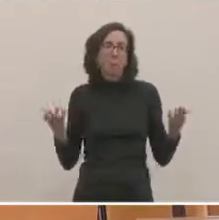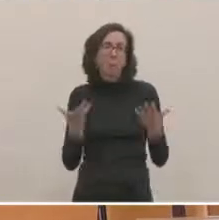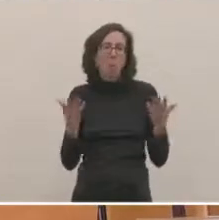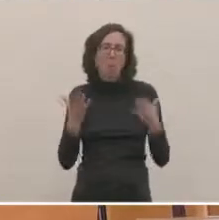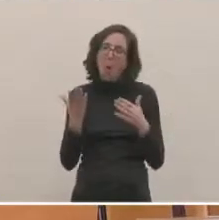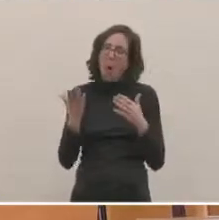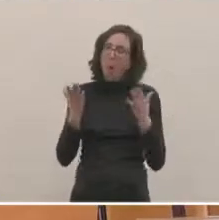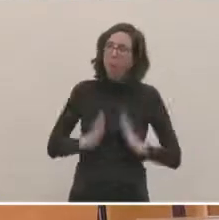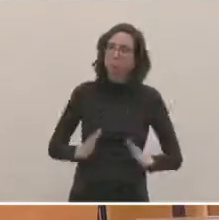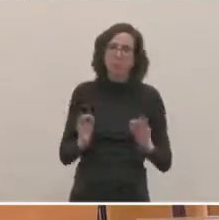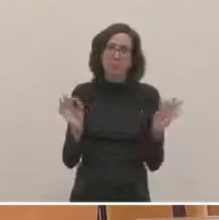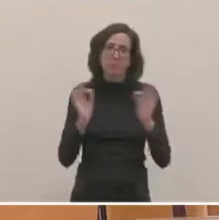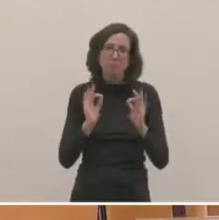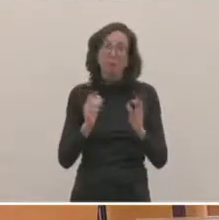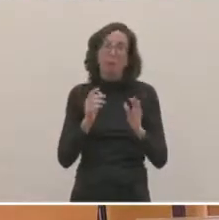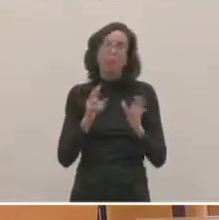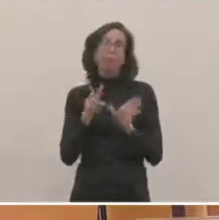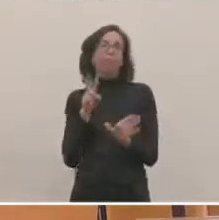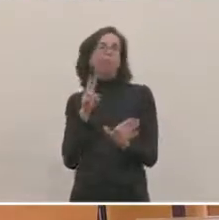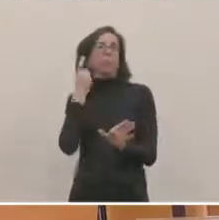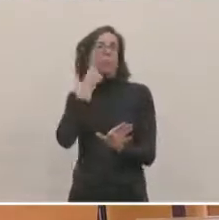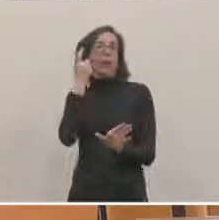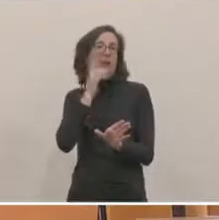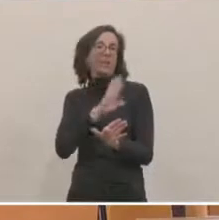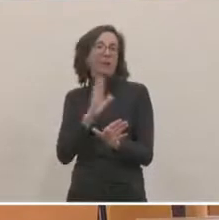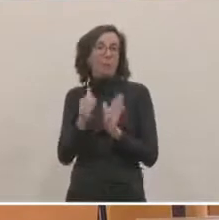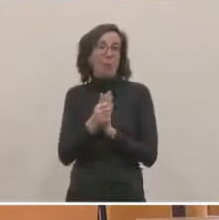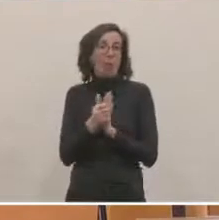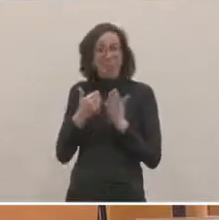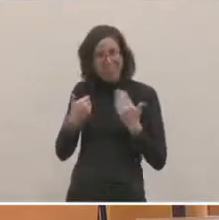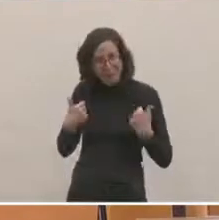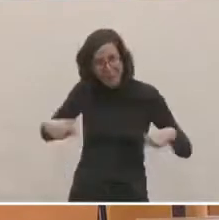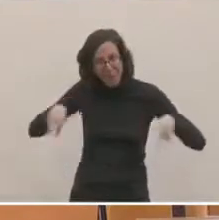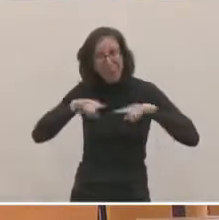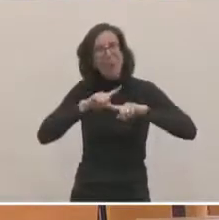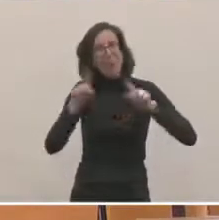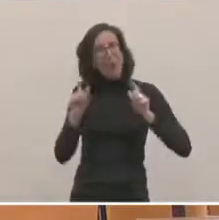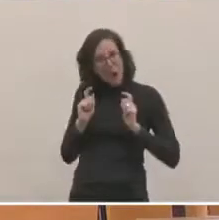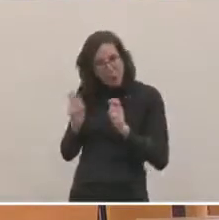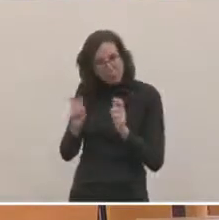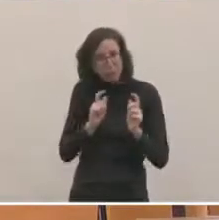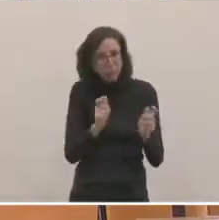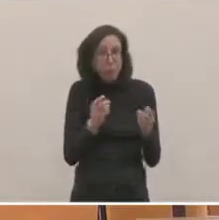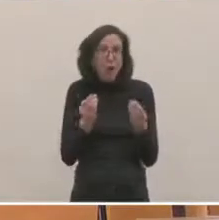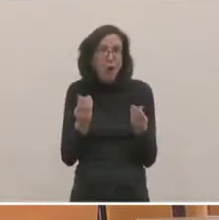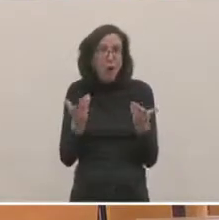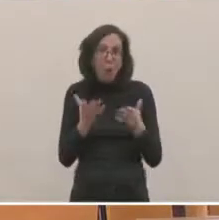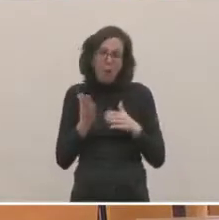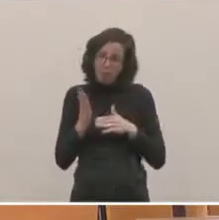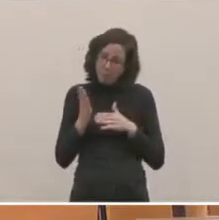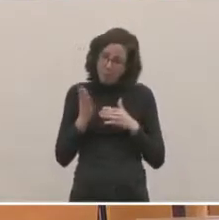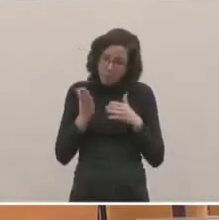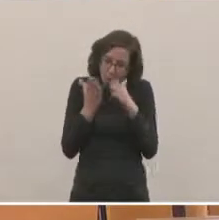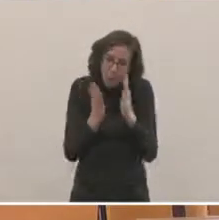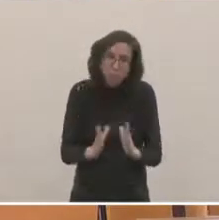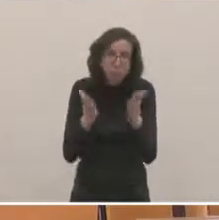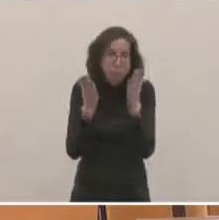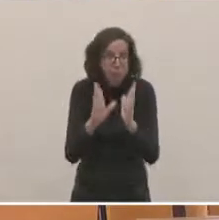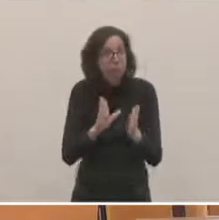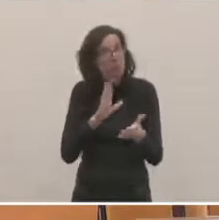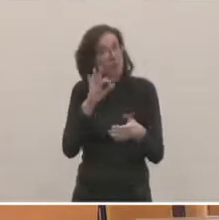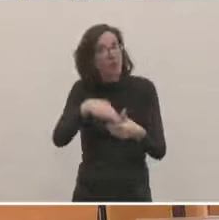soir, on vise uniquement à compléter le conseil d'administration tel qu'il est, mais au cours de l'année prochaine,